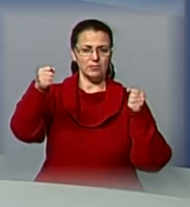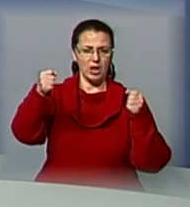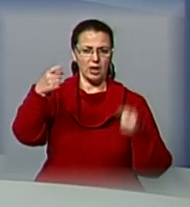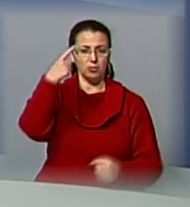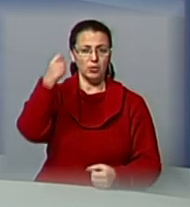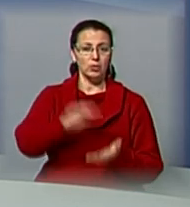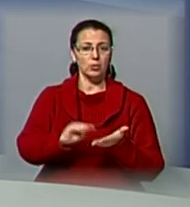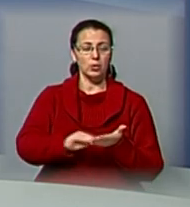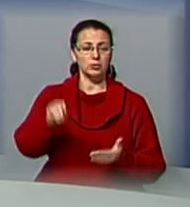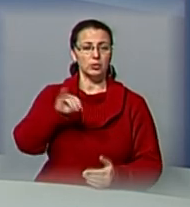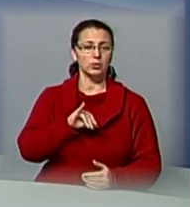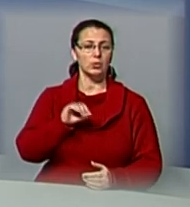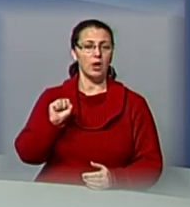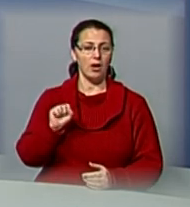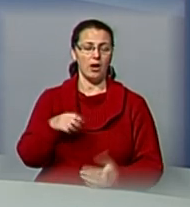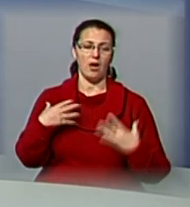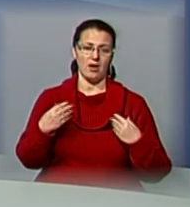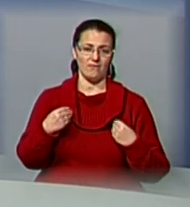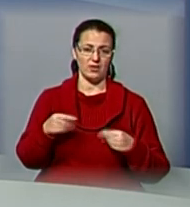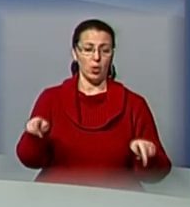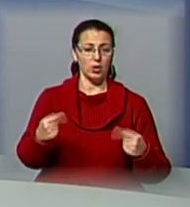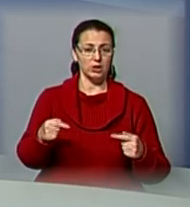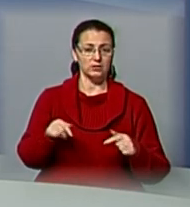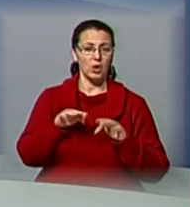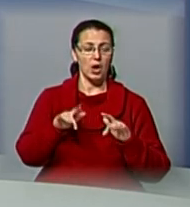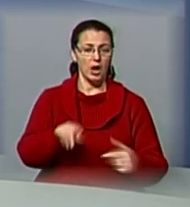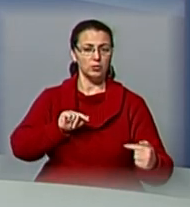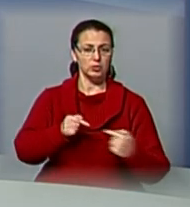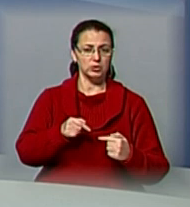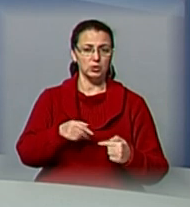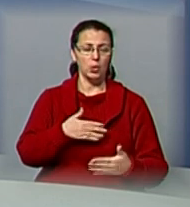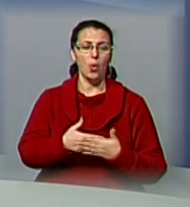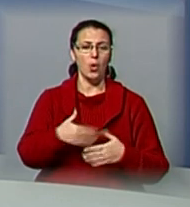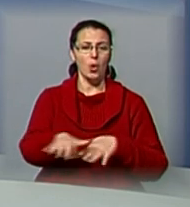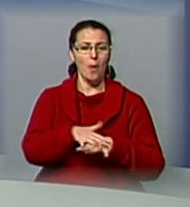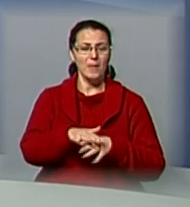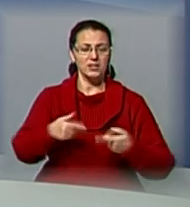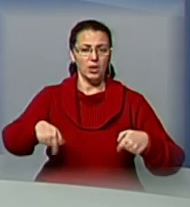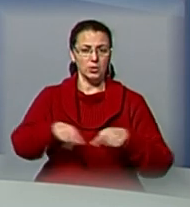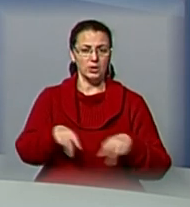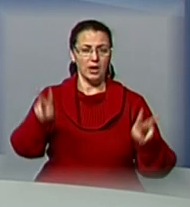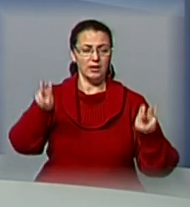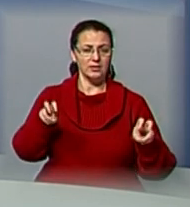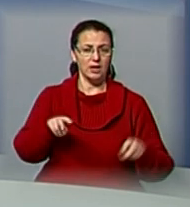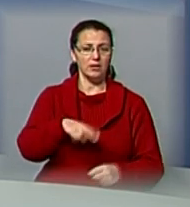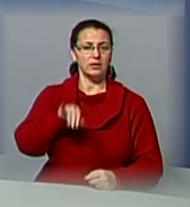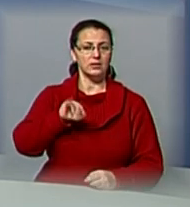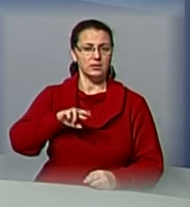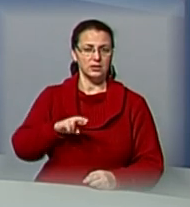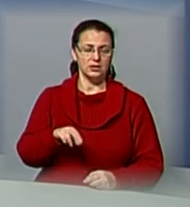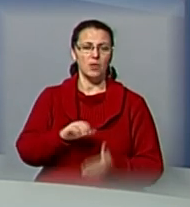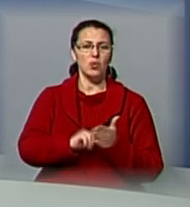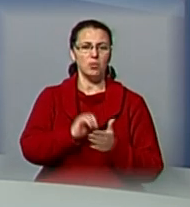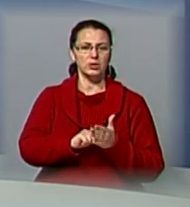кореспондентка ЮА Львів Олена Данило. Організувала акцію протесту громадська організація «Дія» через бездіяльність комунальників.